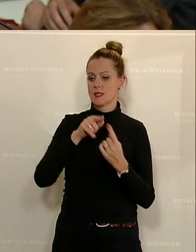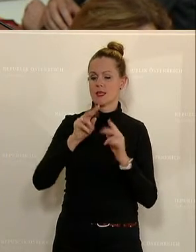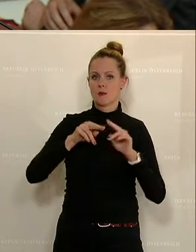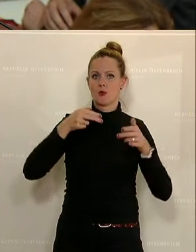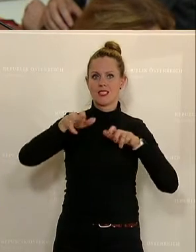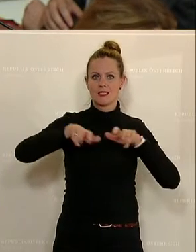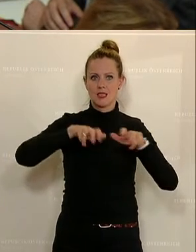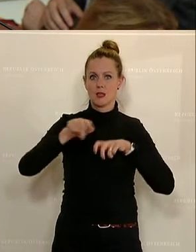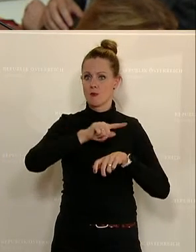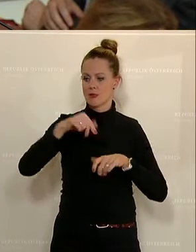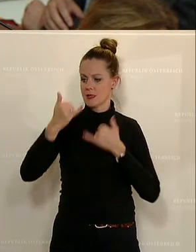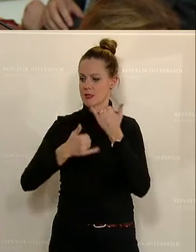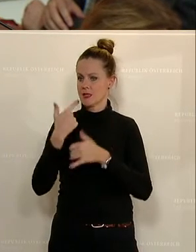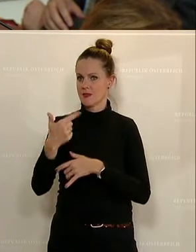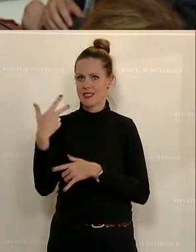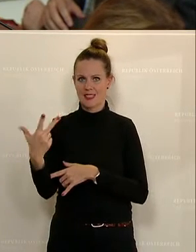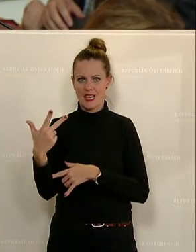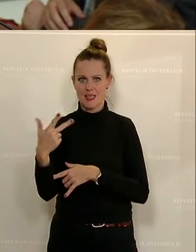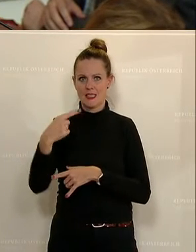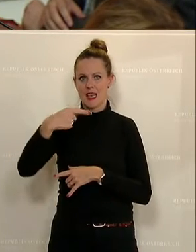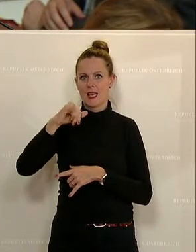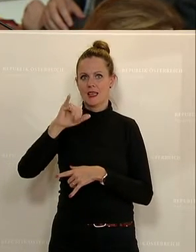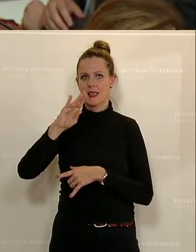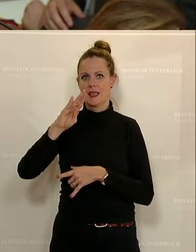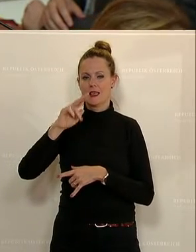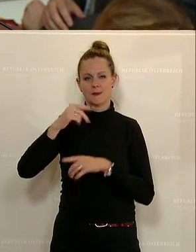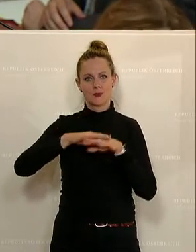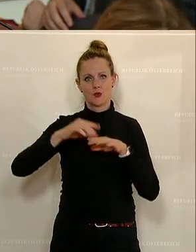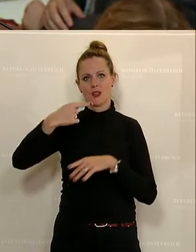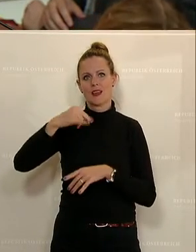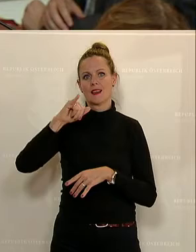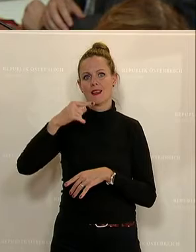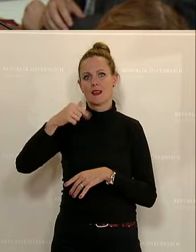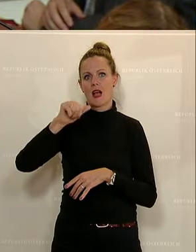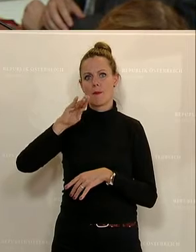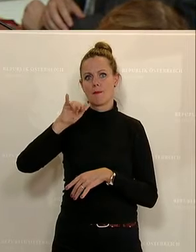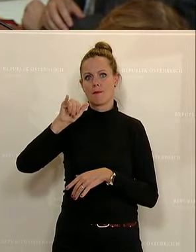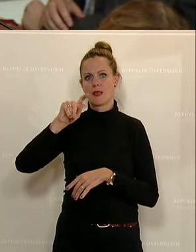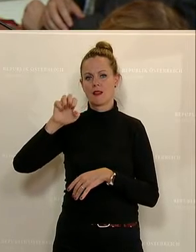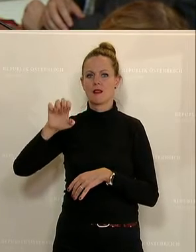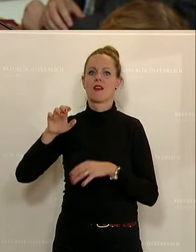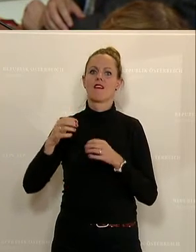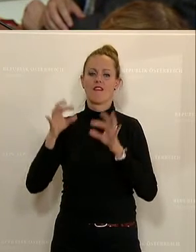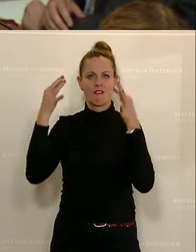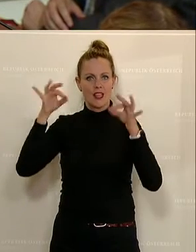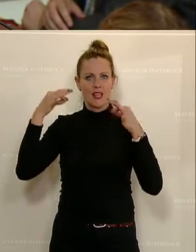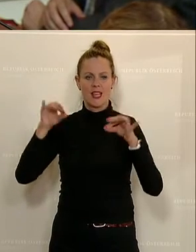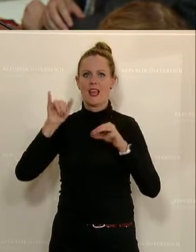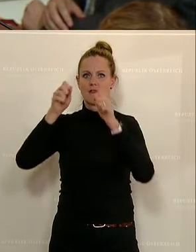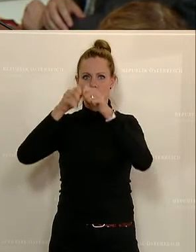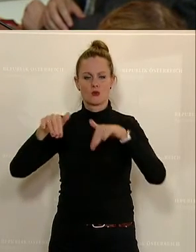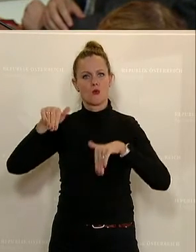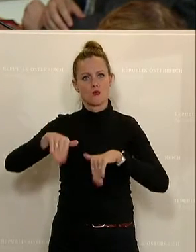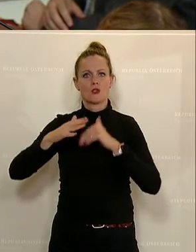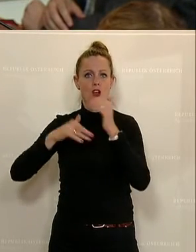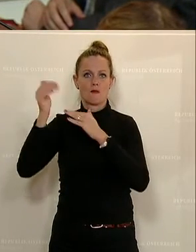Jahr 2030 eine gigabitfähige, bundesweit flächendeckende Infrastruktur zu bekommen. Einerseits